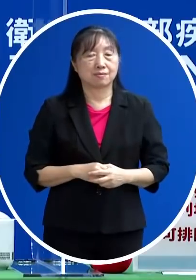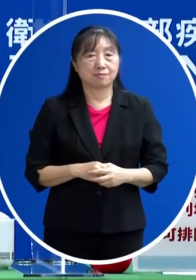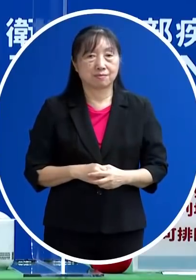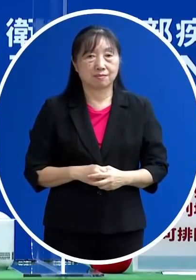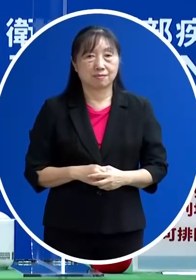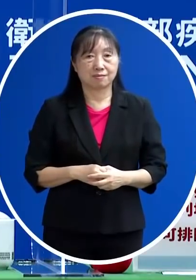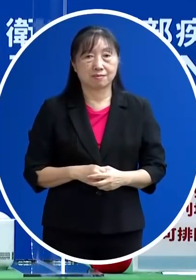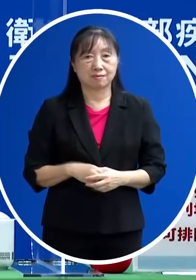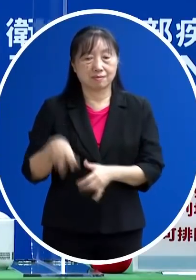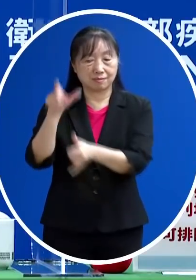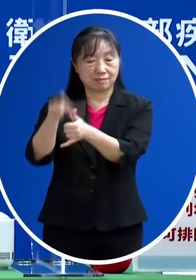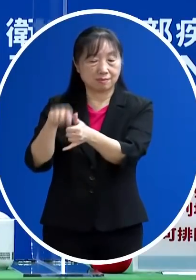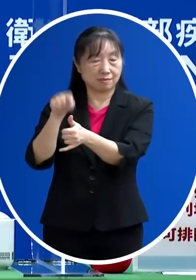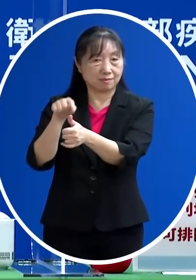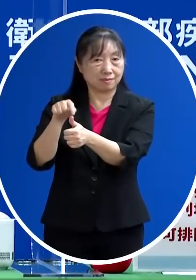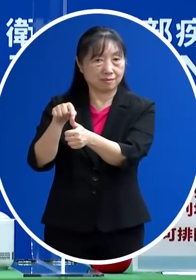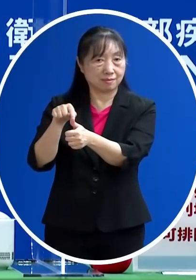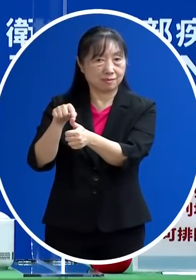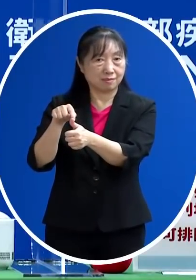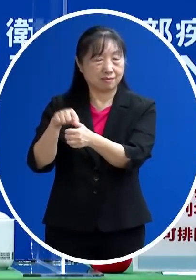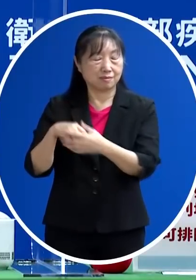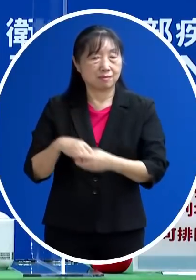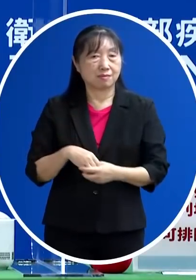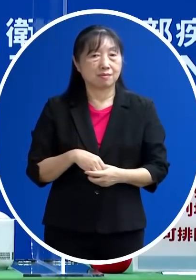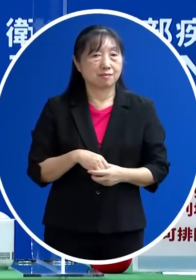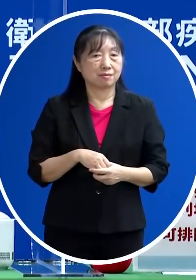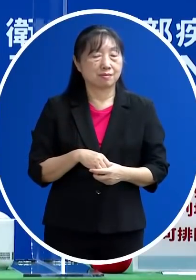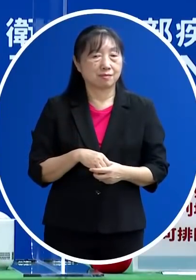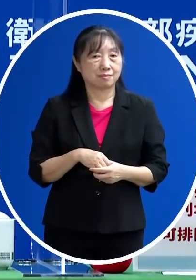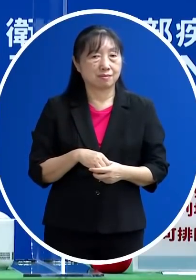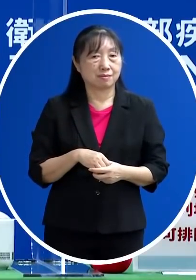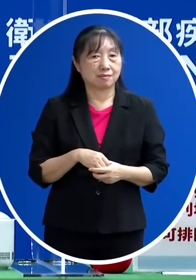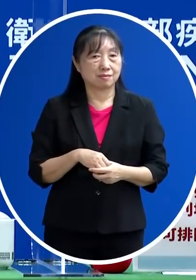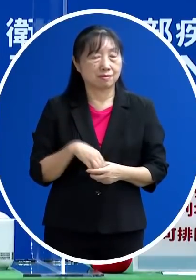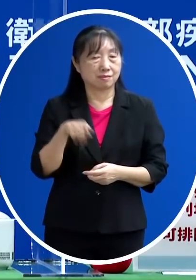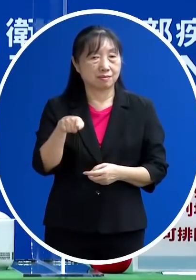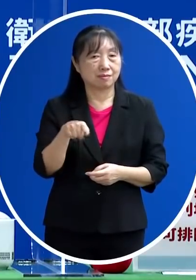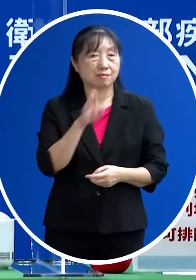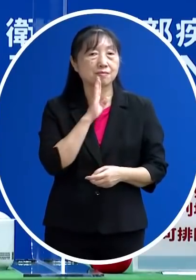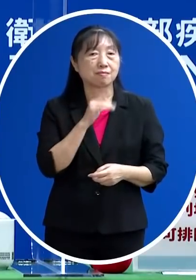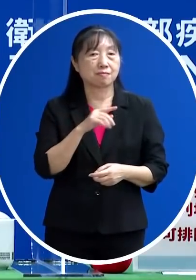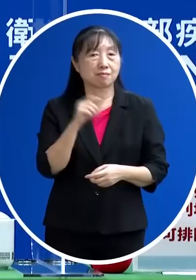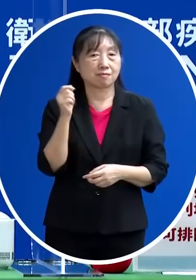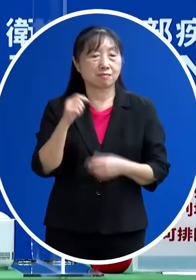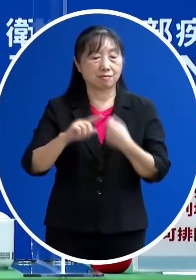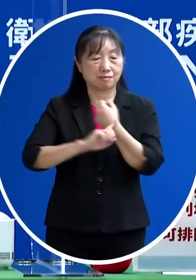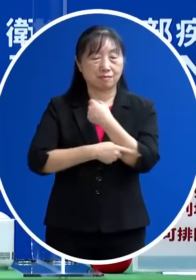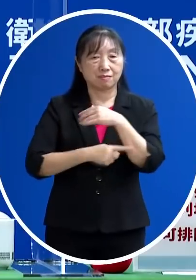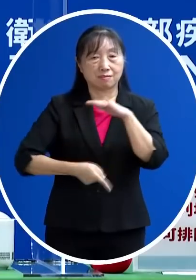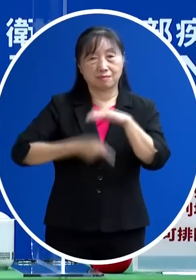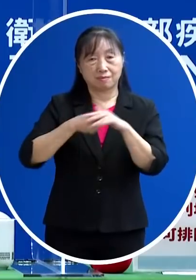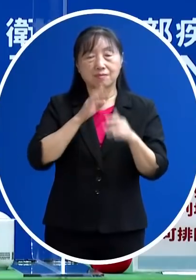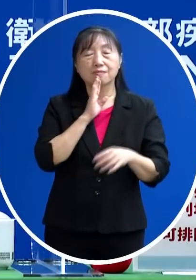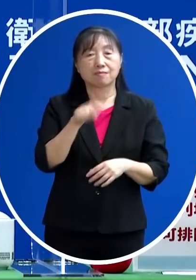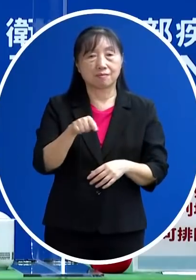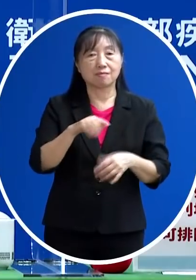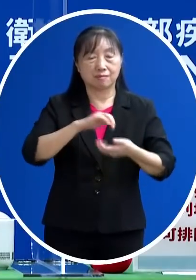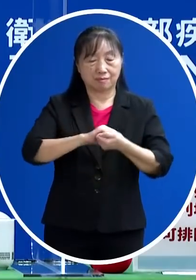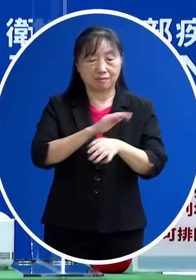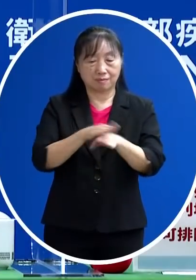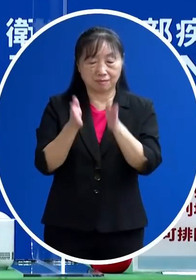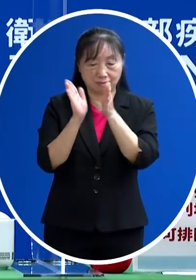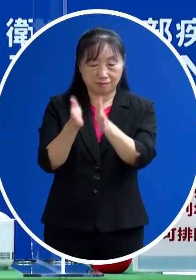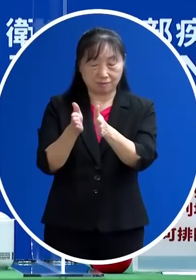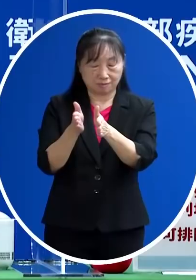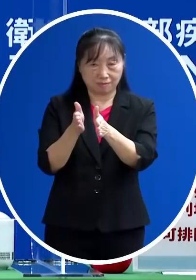這種個人這已經是有一點違法的行為那這個我們一定會調